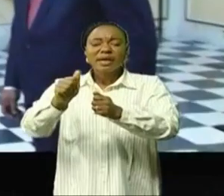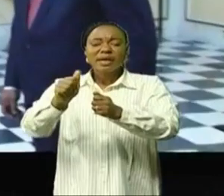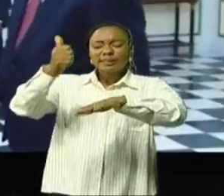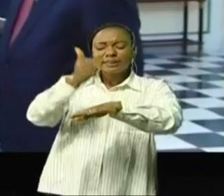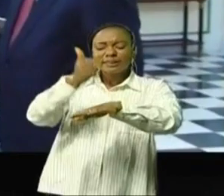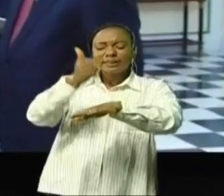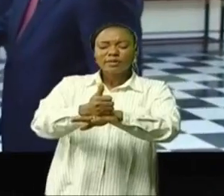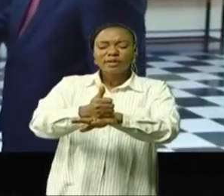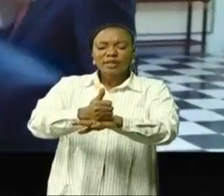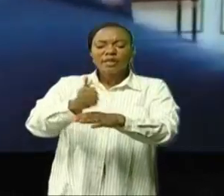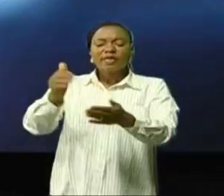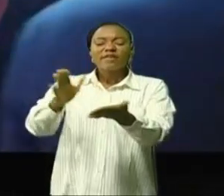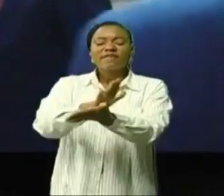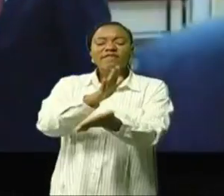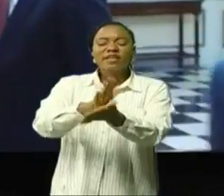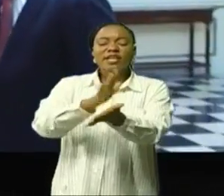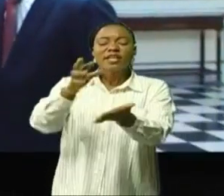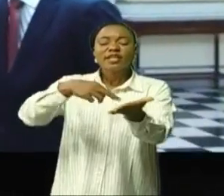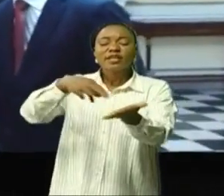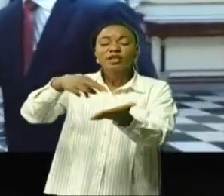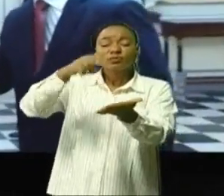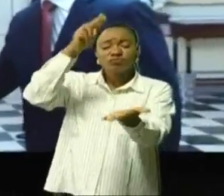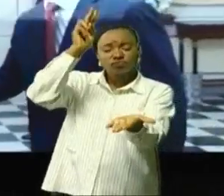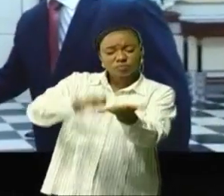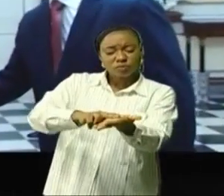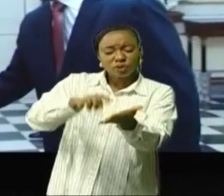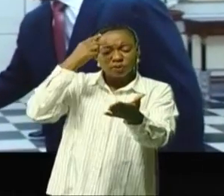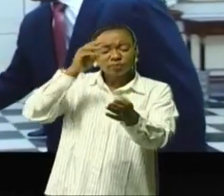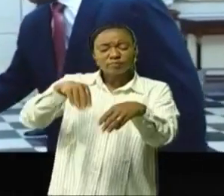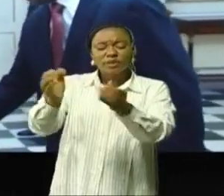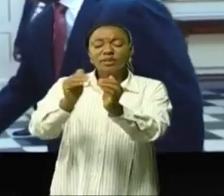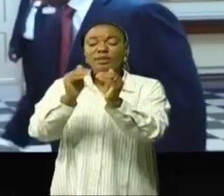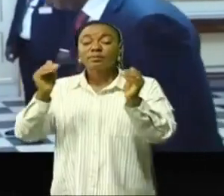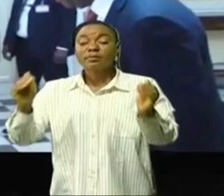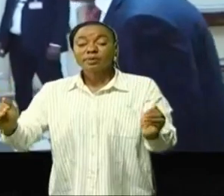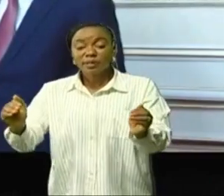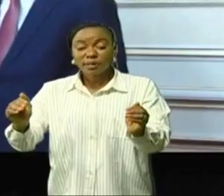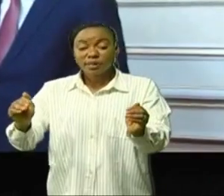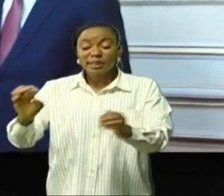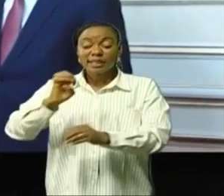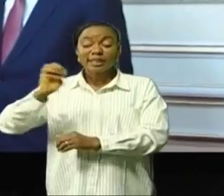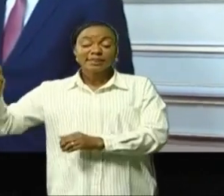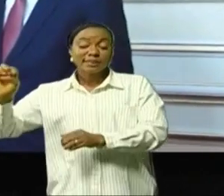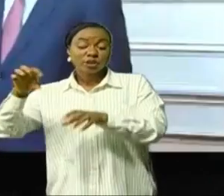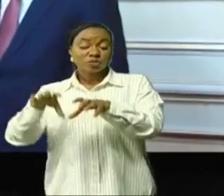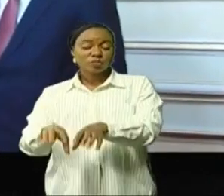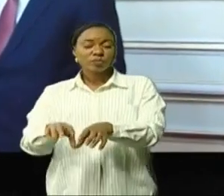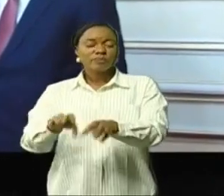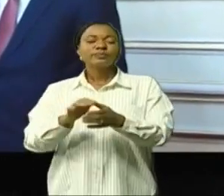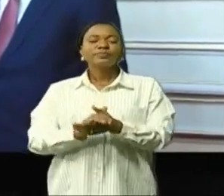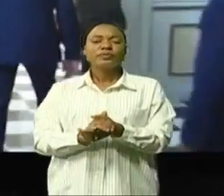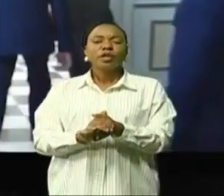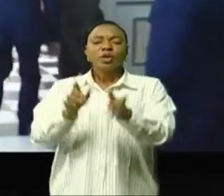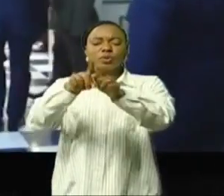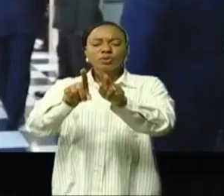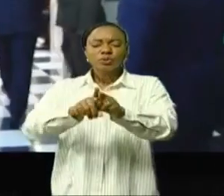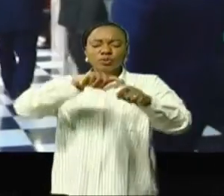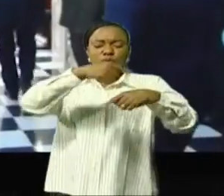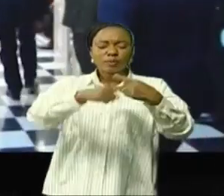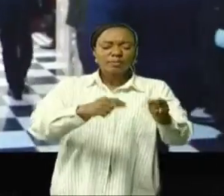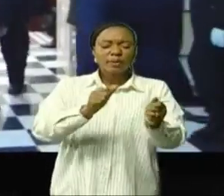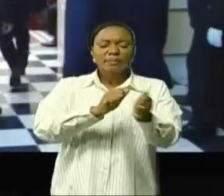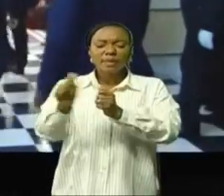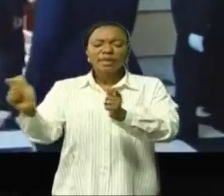d'une feuille de route sur le processus de pacification de la région est de la RDC. Tout commence par une